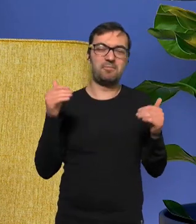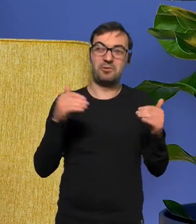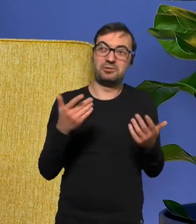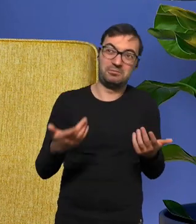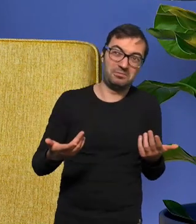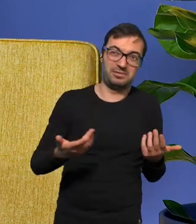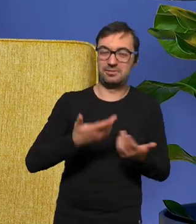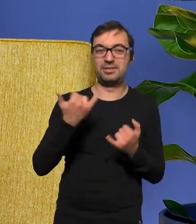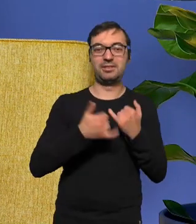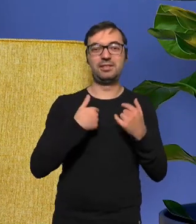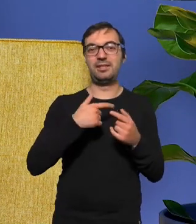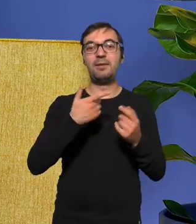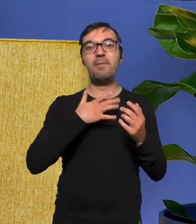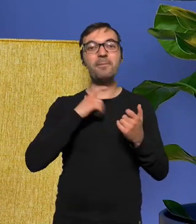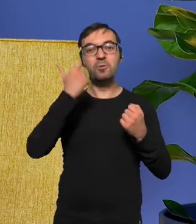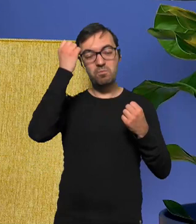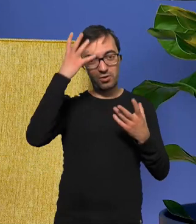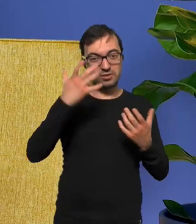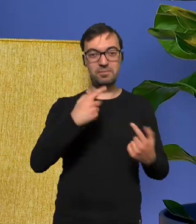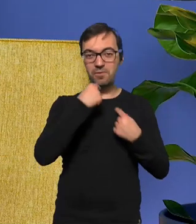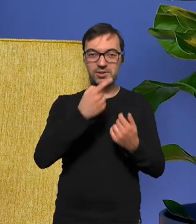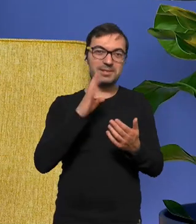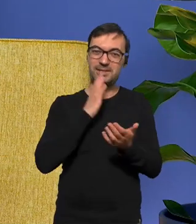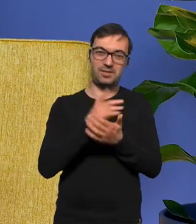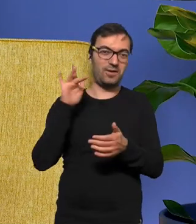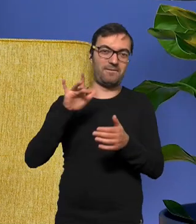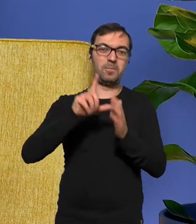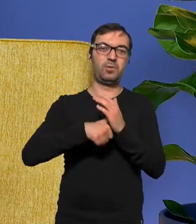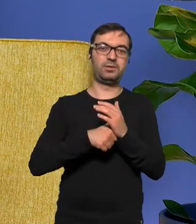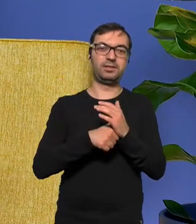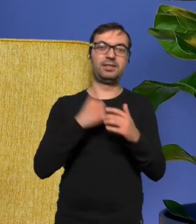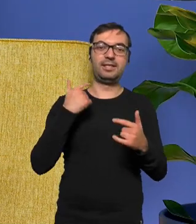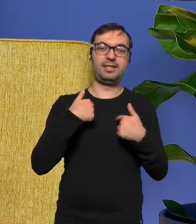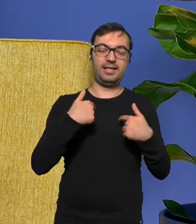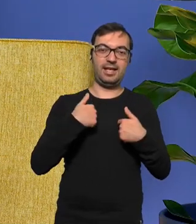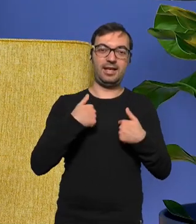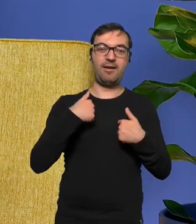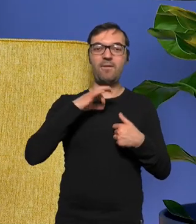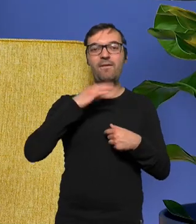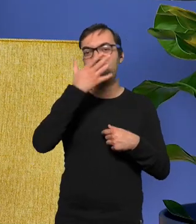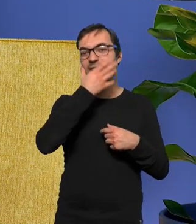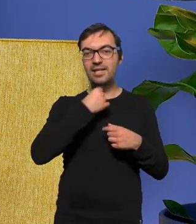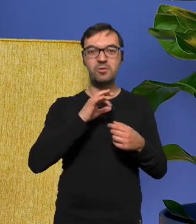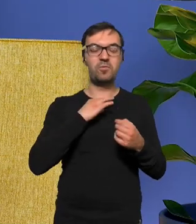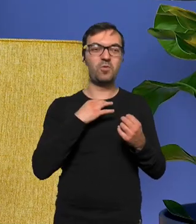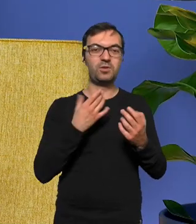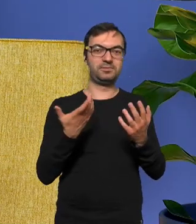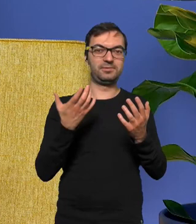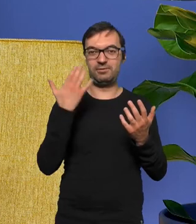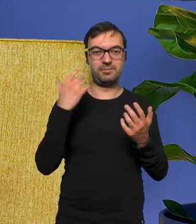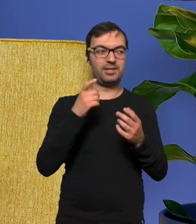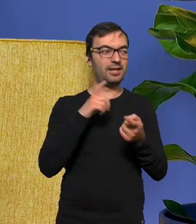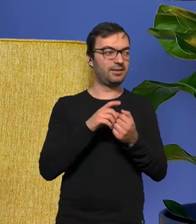kończy na tym krążku ja mogę tylko popsuć ten odbiór swoim wizerunkiem swoim